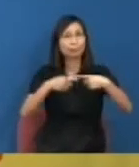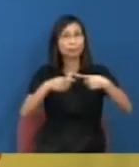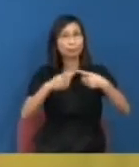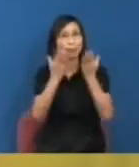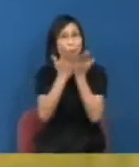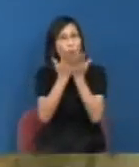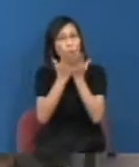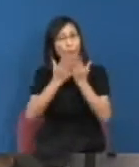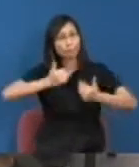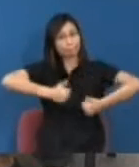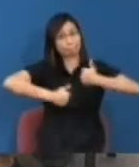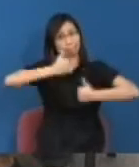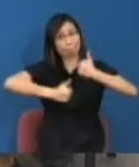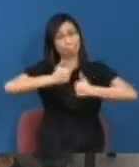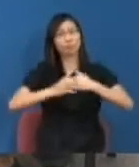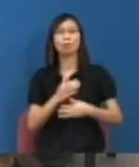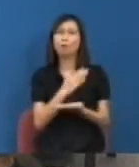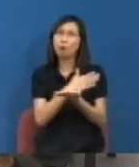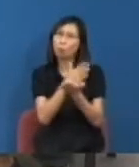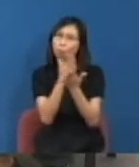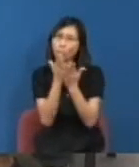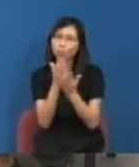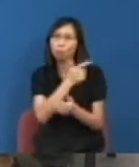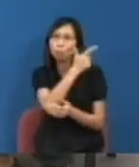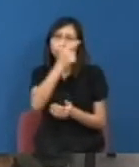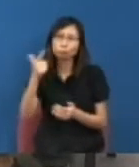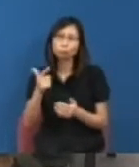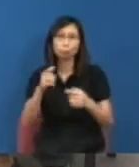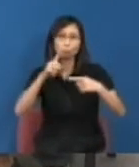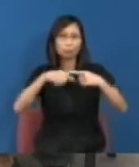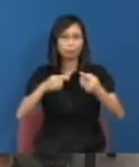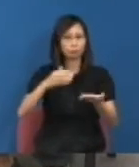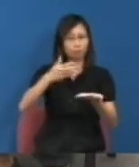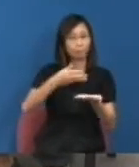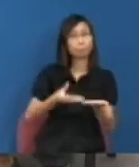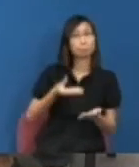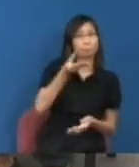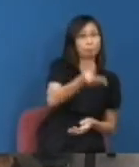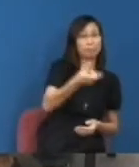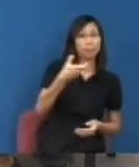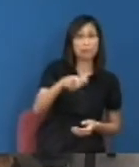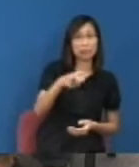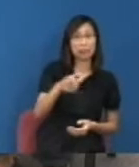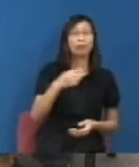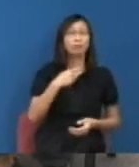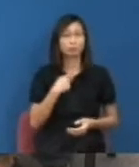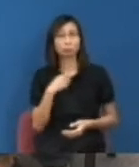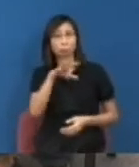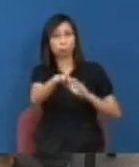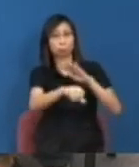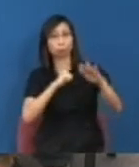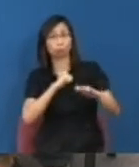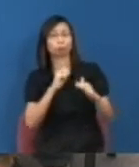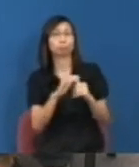至後來我們都知道其實很多大學因為政府改了那部分制度要生存於是就要搶錢好了